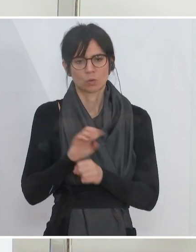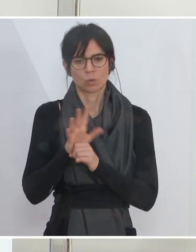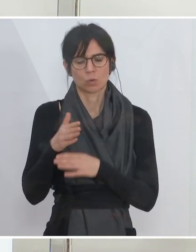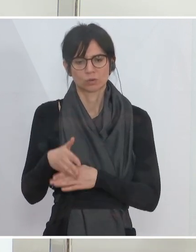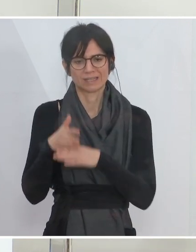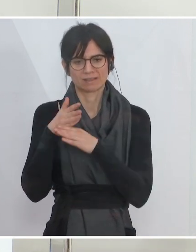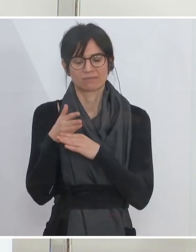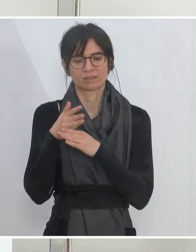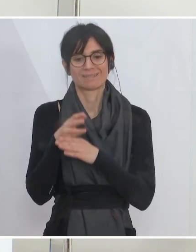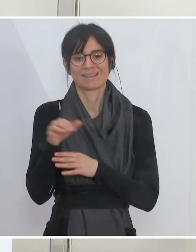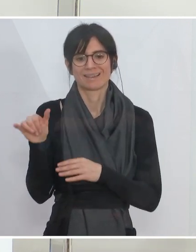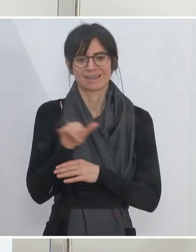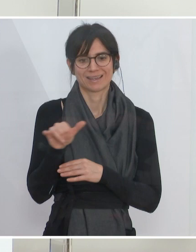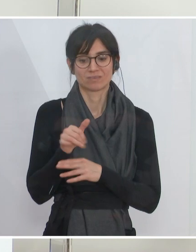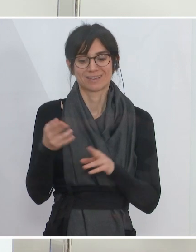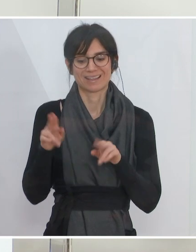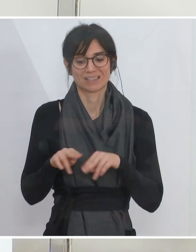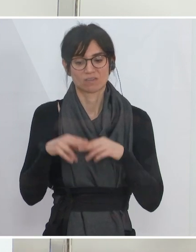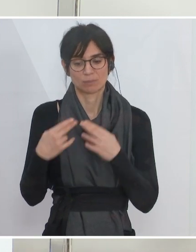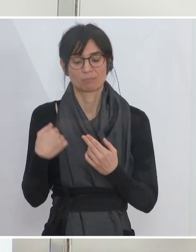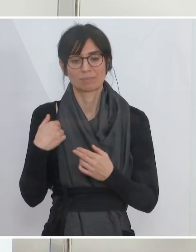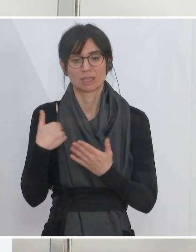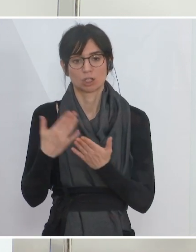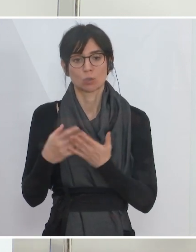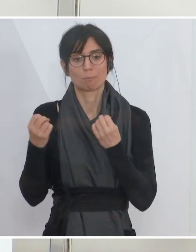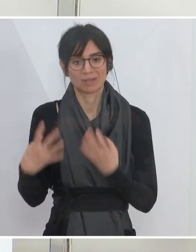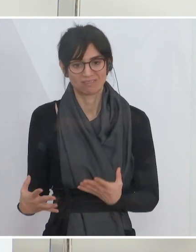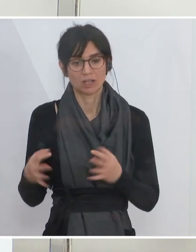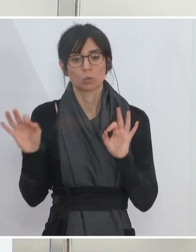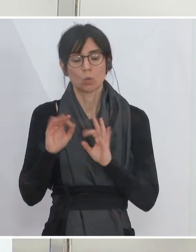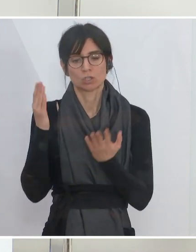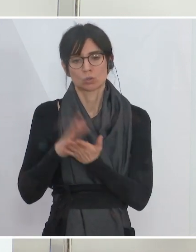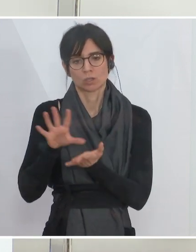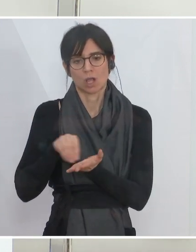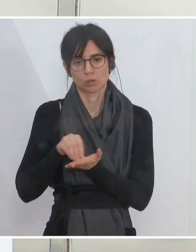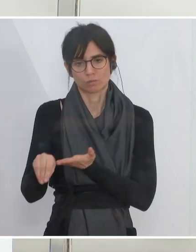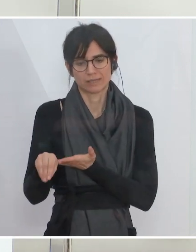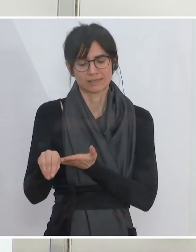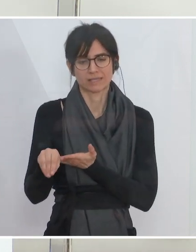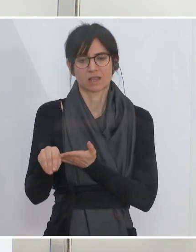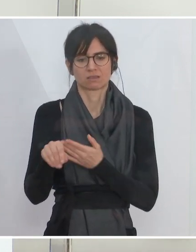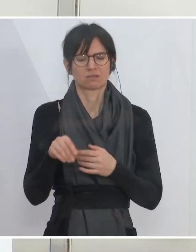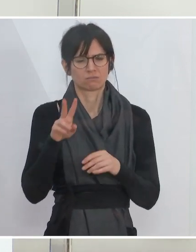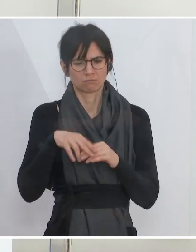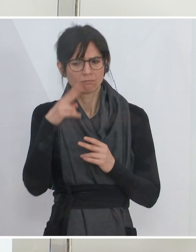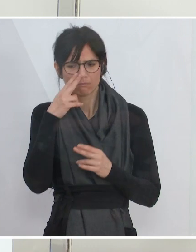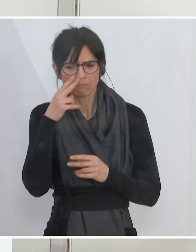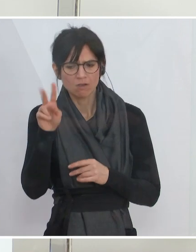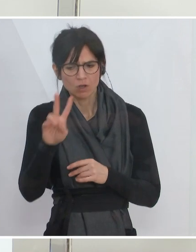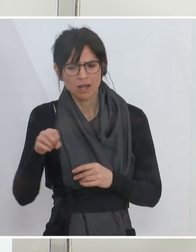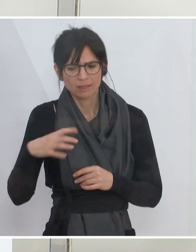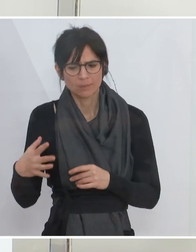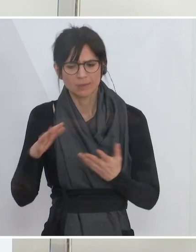-Hilfen entweder rechtsverbindlich zugesagt oder ausbezahlt worden. Heruntergebrochen auf Vorarlberg sind das